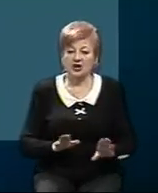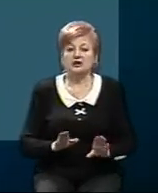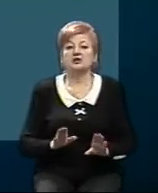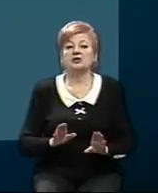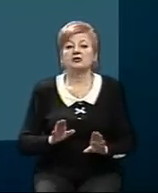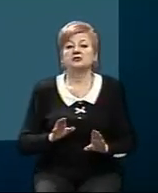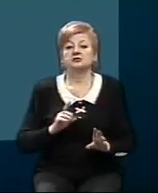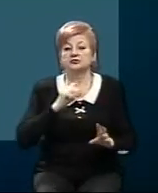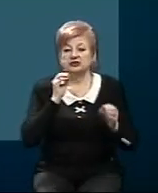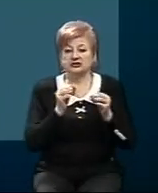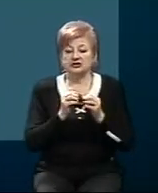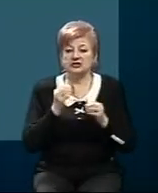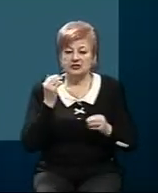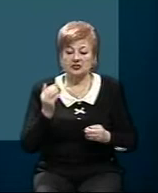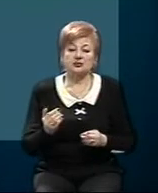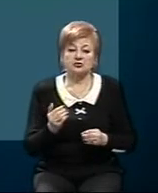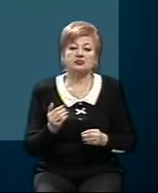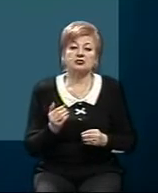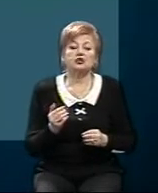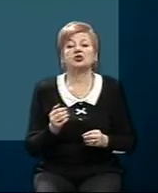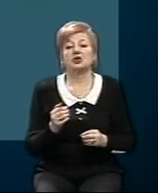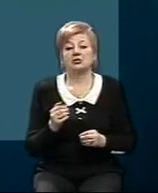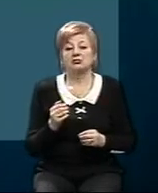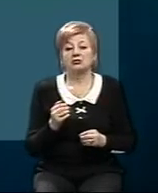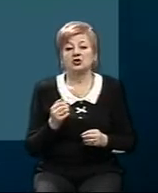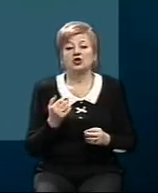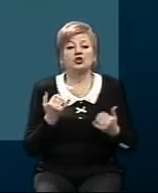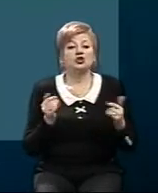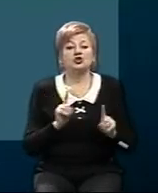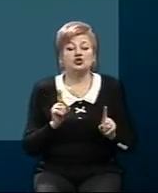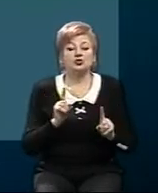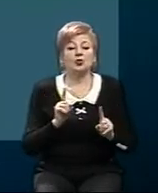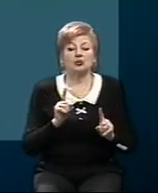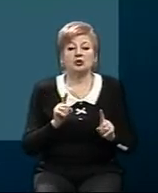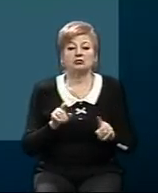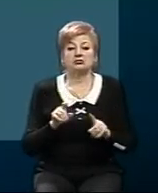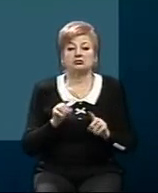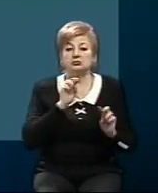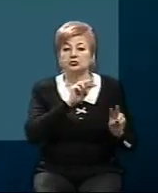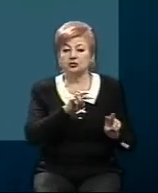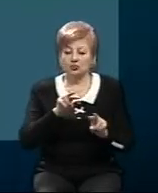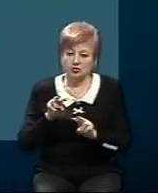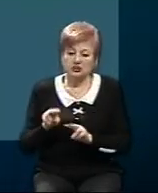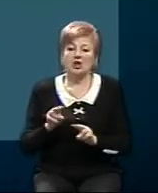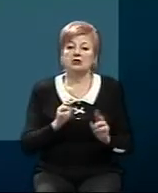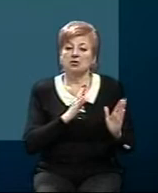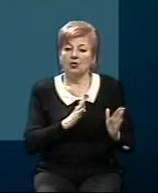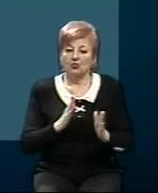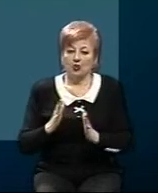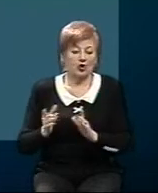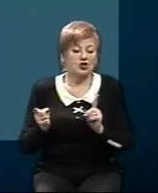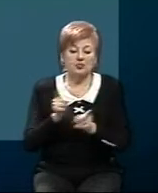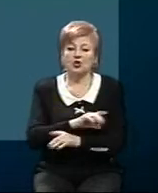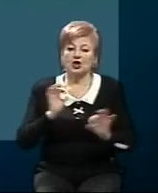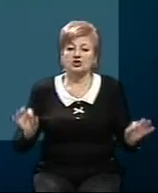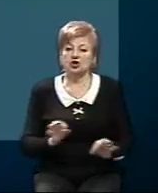введений там з певними обмеженнями, і для цивільного населення зараз нічого не змінилося.